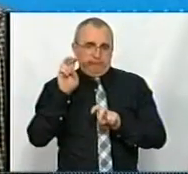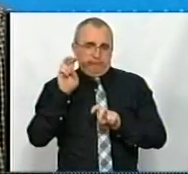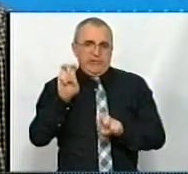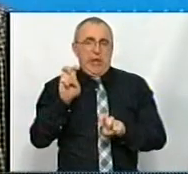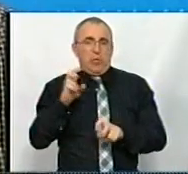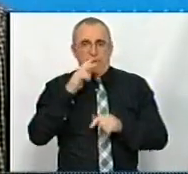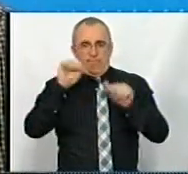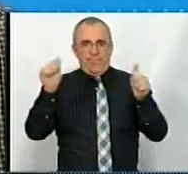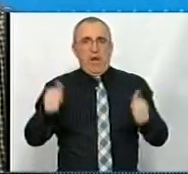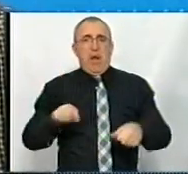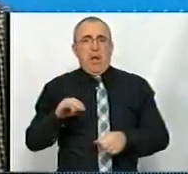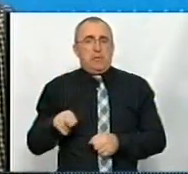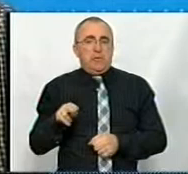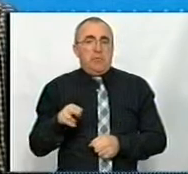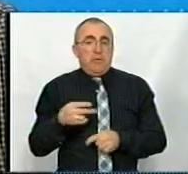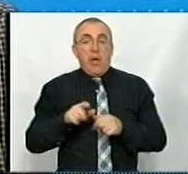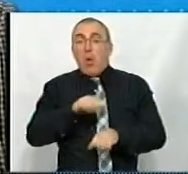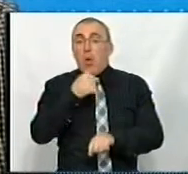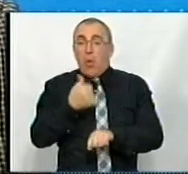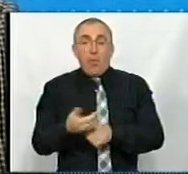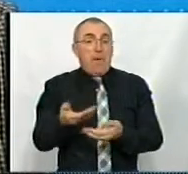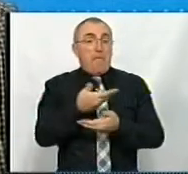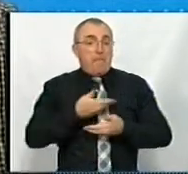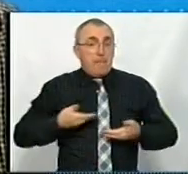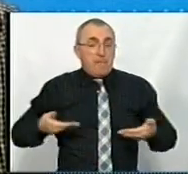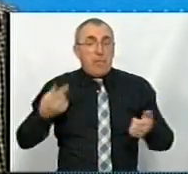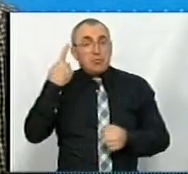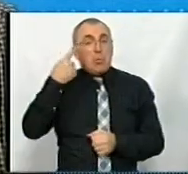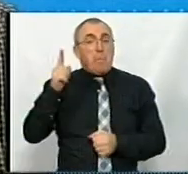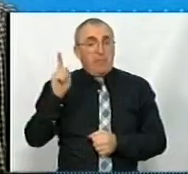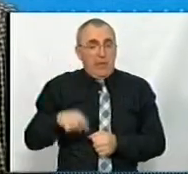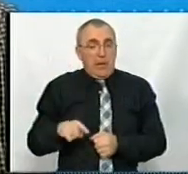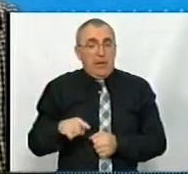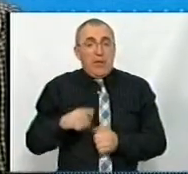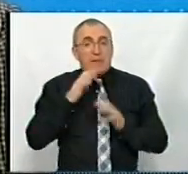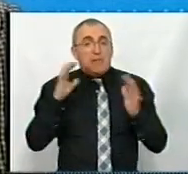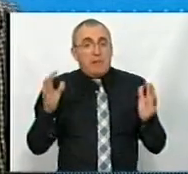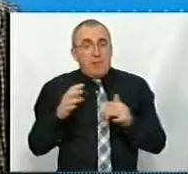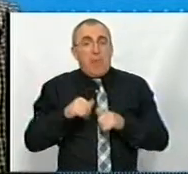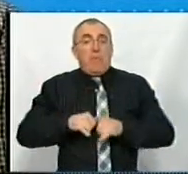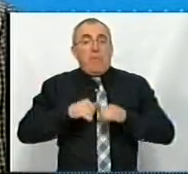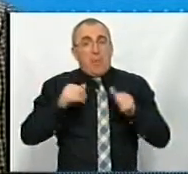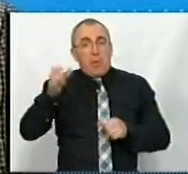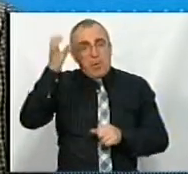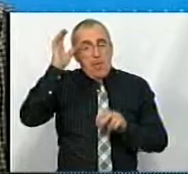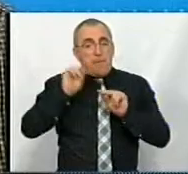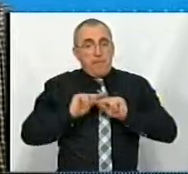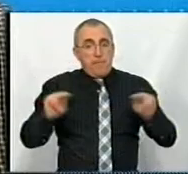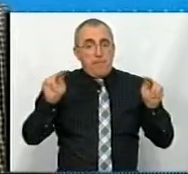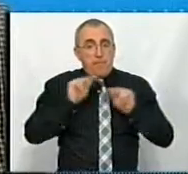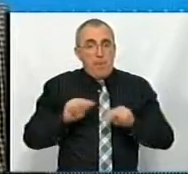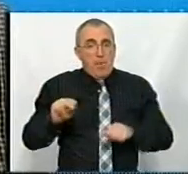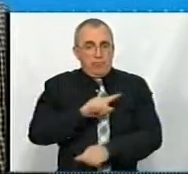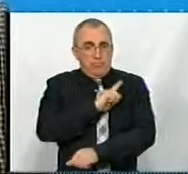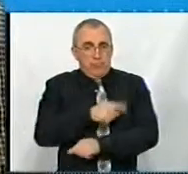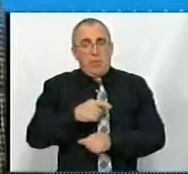виглядом. Але саме головне, що ми зуміли зберегти і примножити науково-педагогічний потенціал